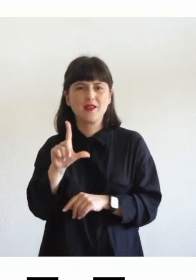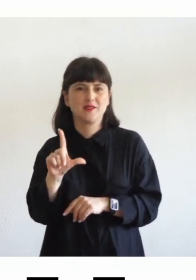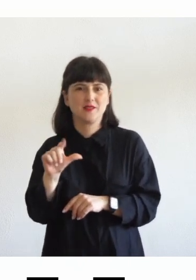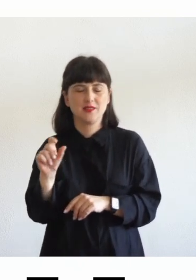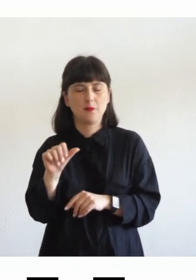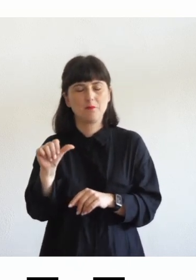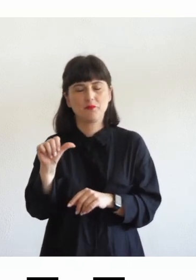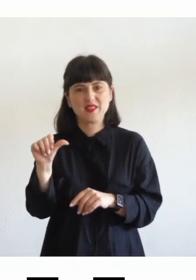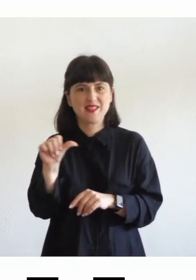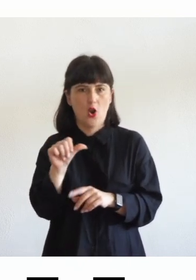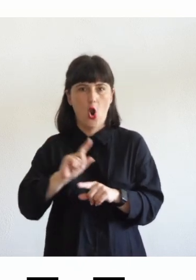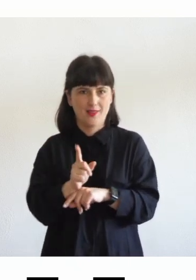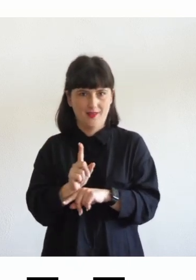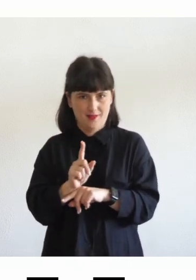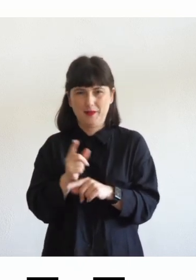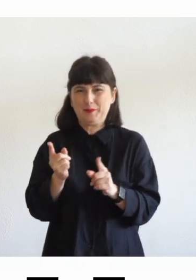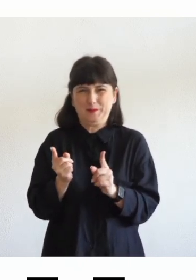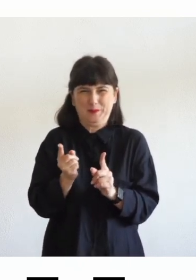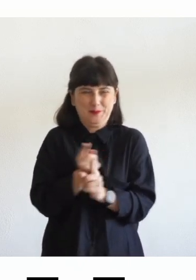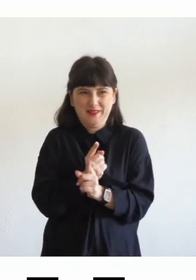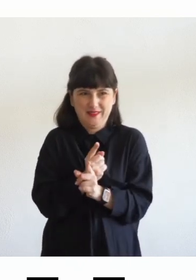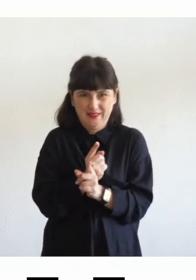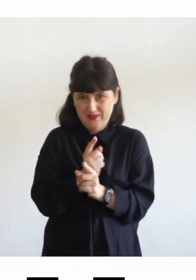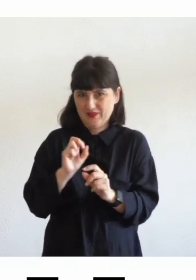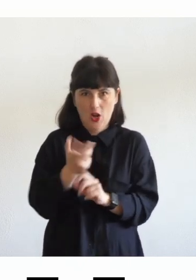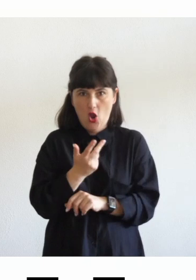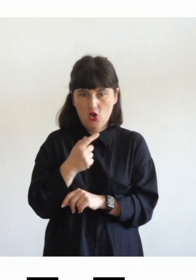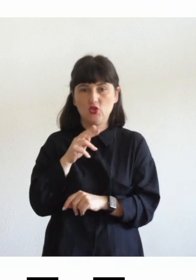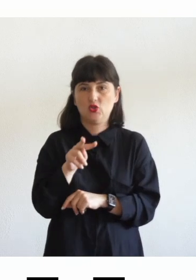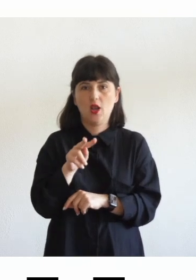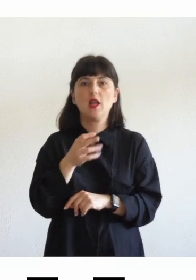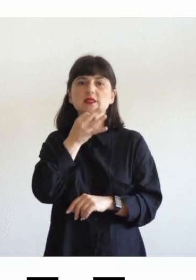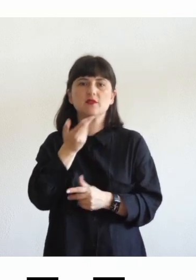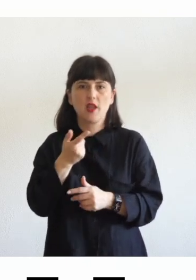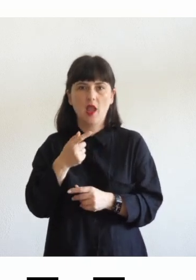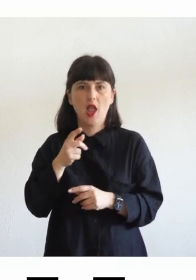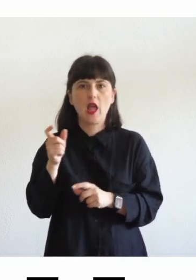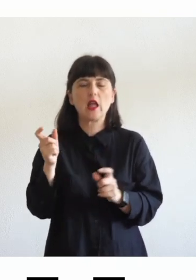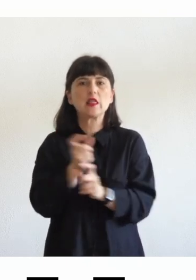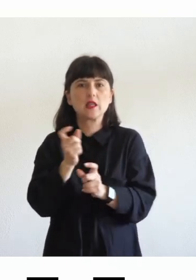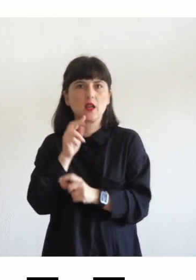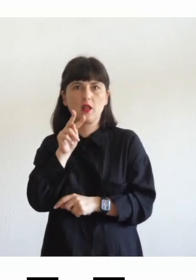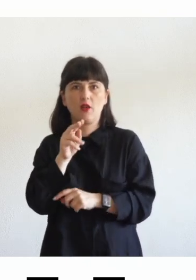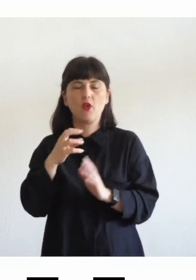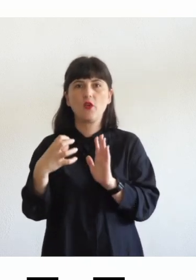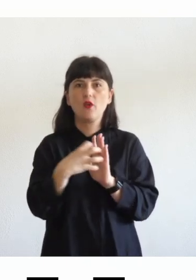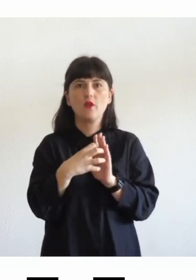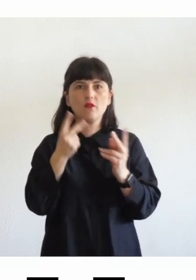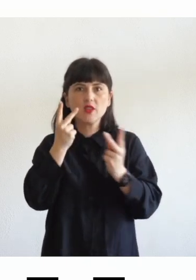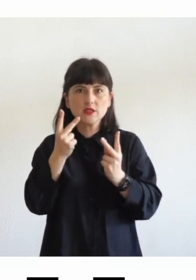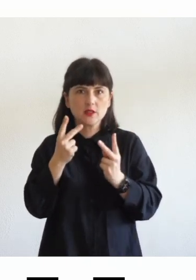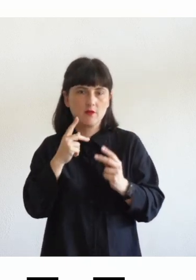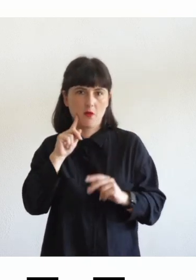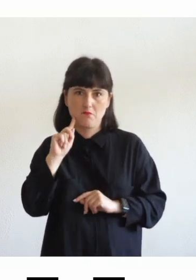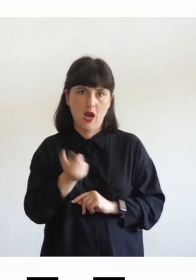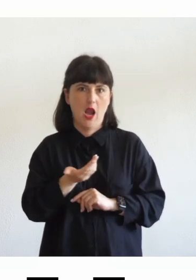essere importante per un lettore dislessico l'aspetto visivo cosa che chiaramente non viene